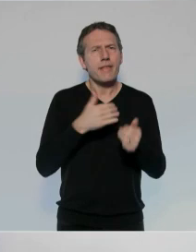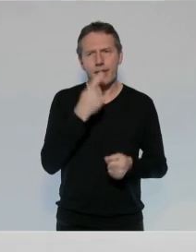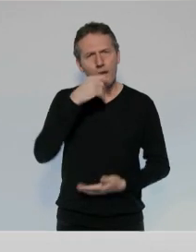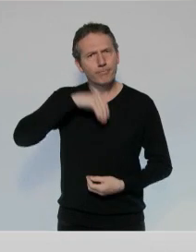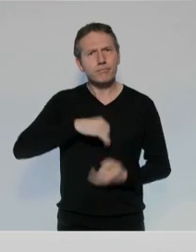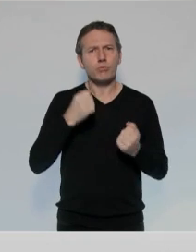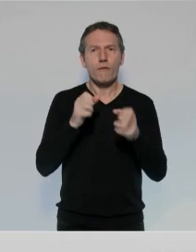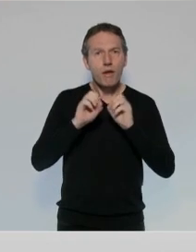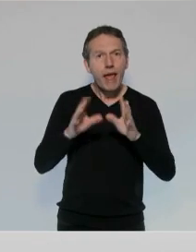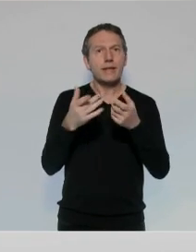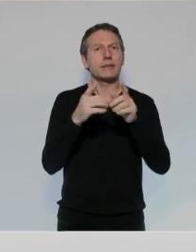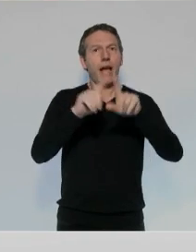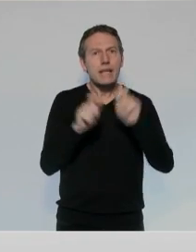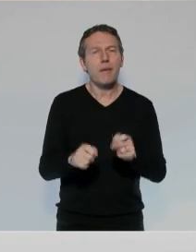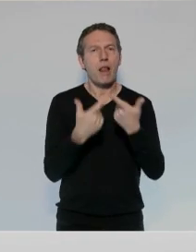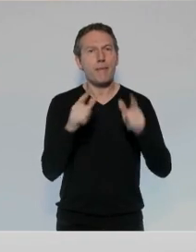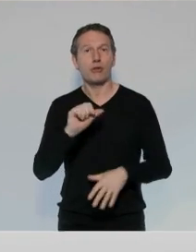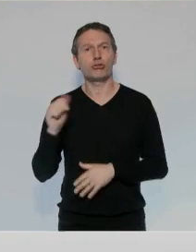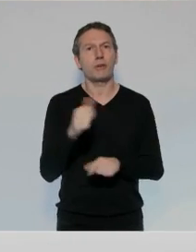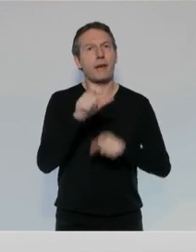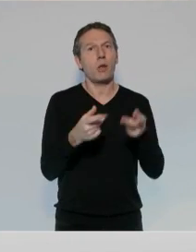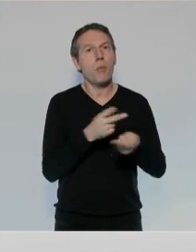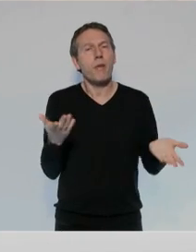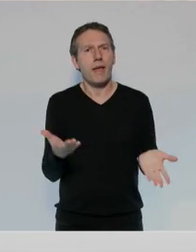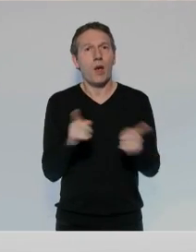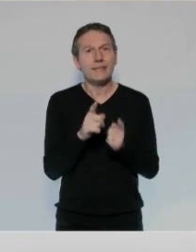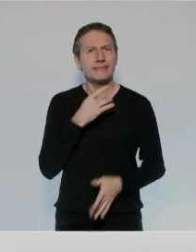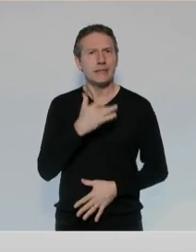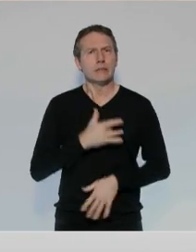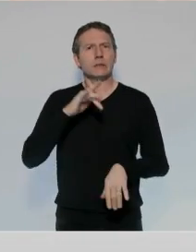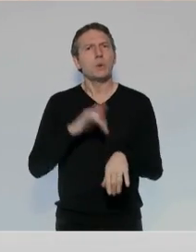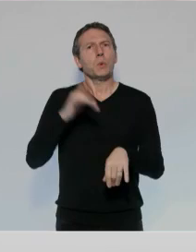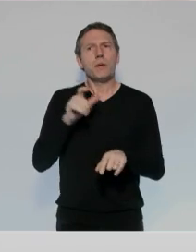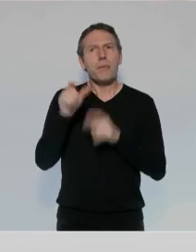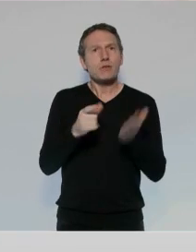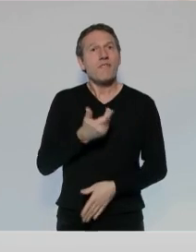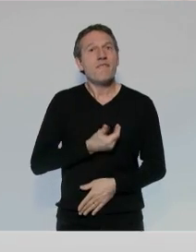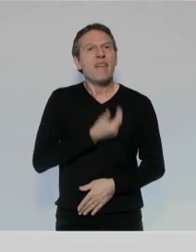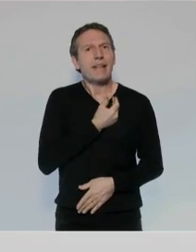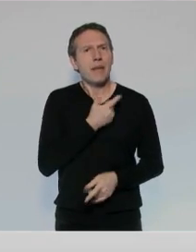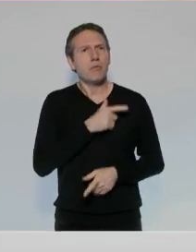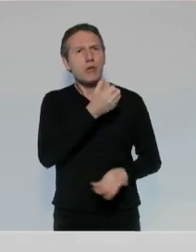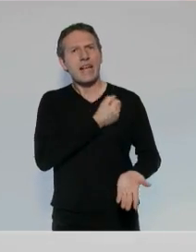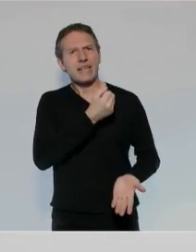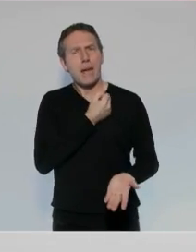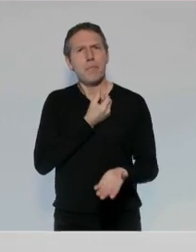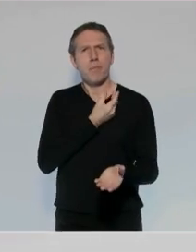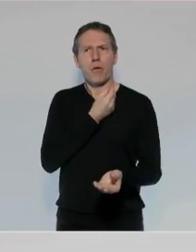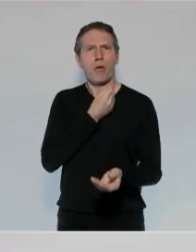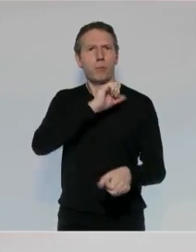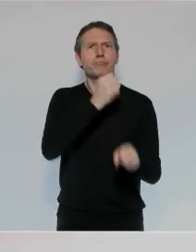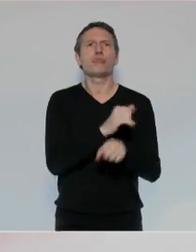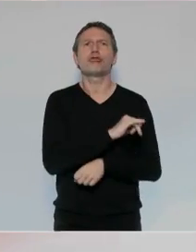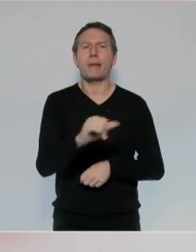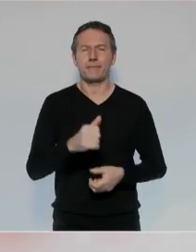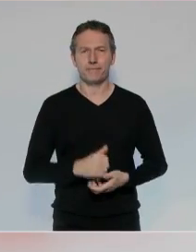barreau un attachement profond au respect des libertés publiques et une sensibilité particulière au sort des victimes confrontées à l'impunité